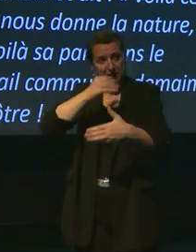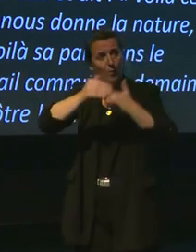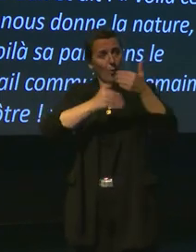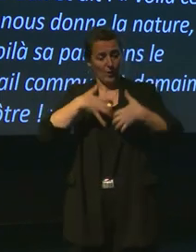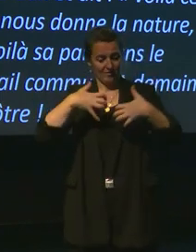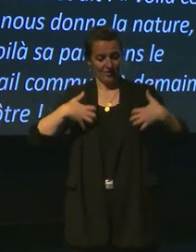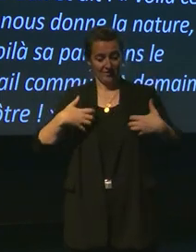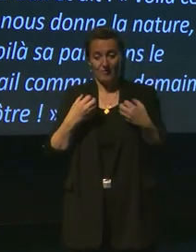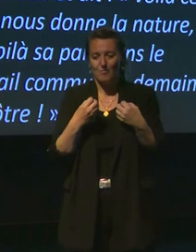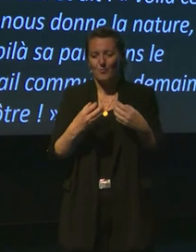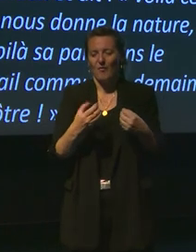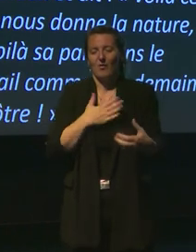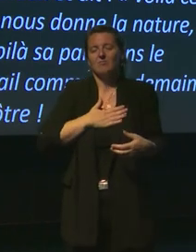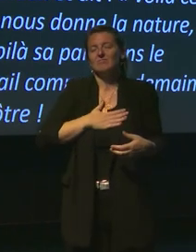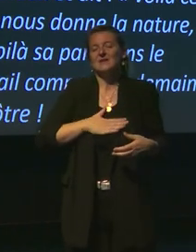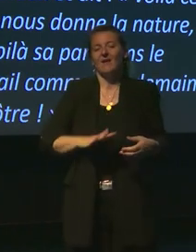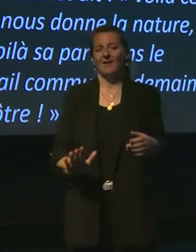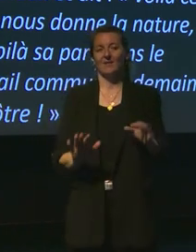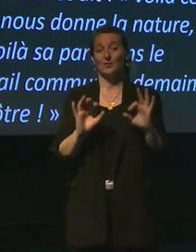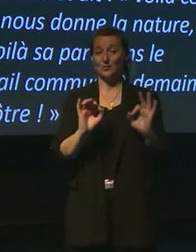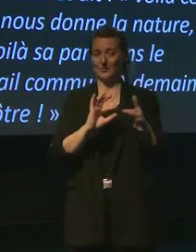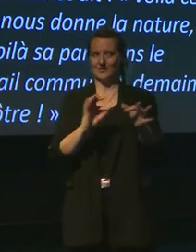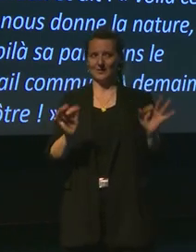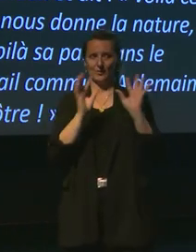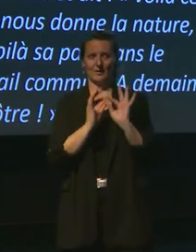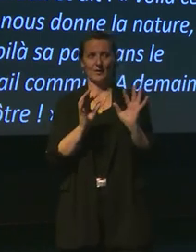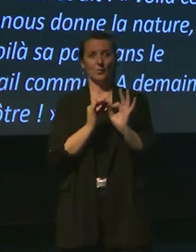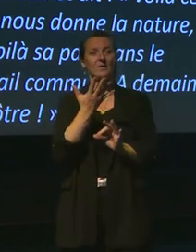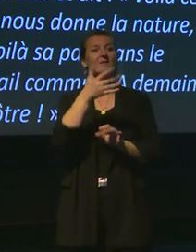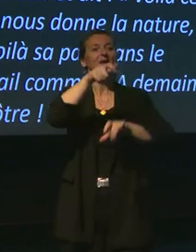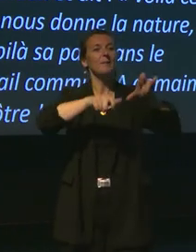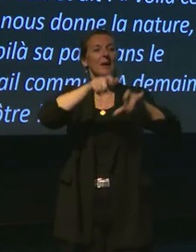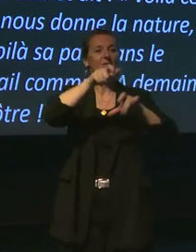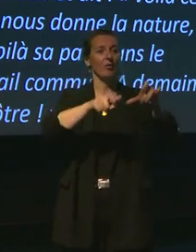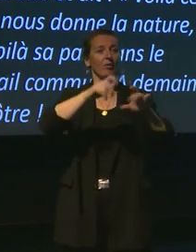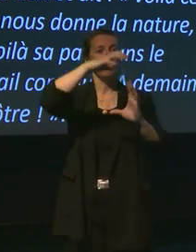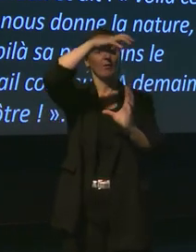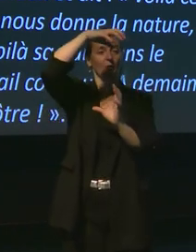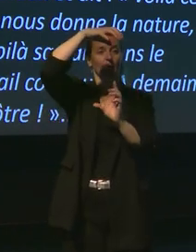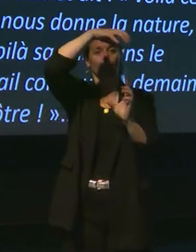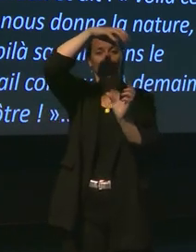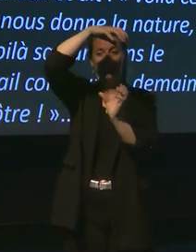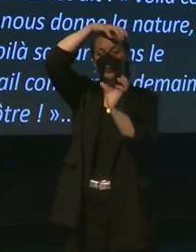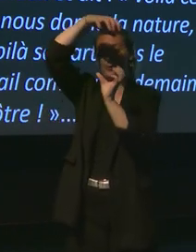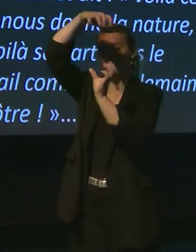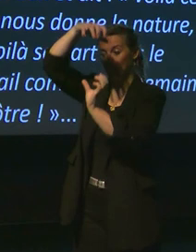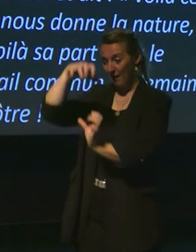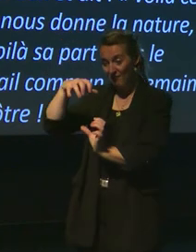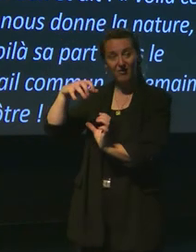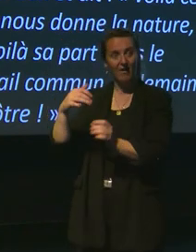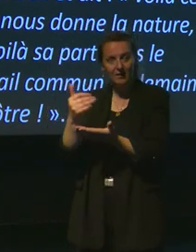Alors, je vais affronter l'histoire, quand nos cinq naufragés de l'air atterrivent, si on peut dire, dans cette île